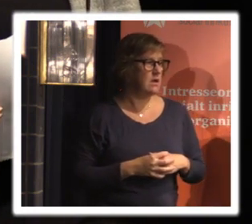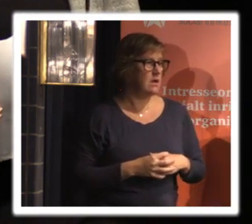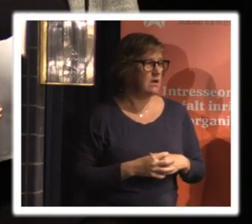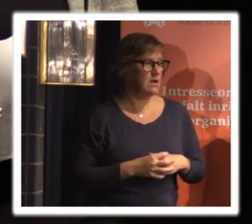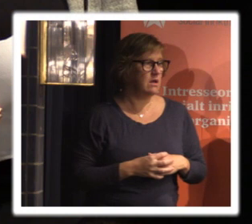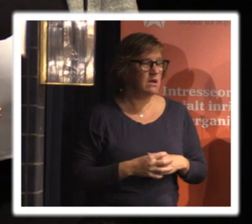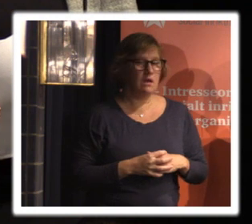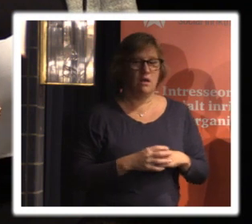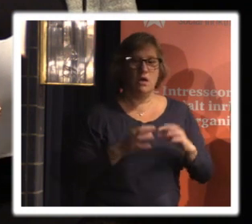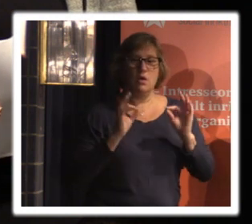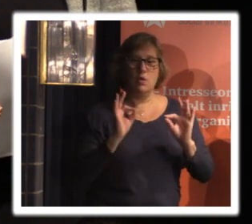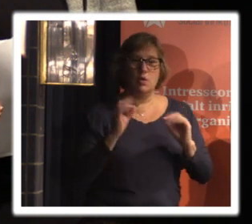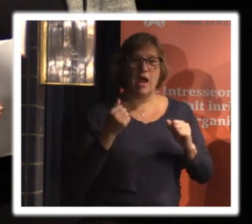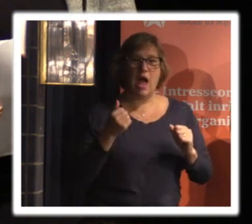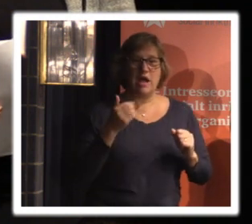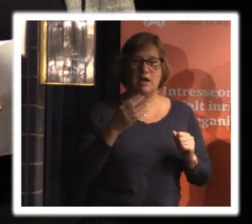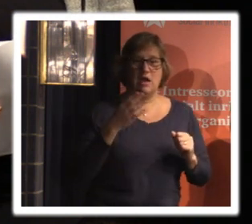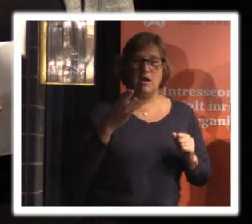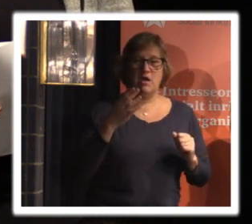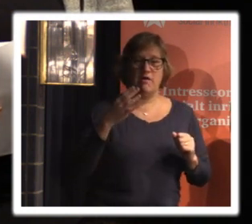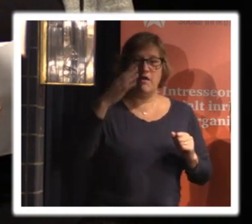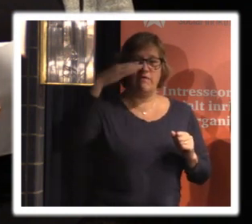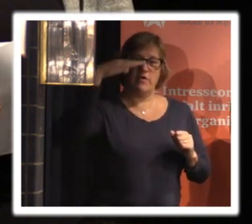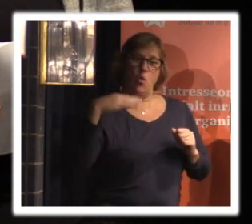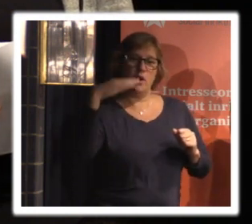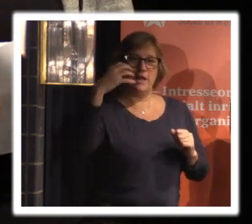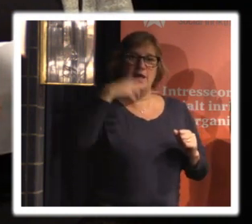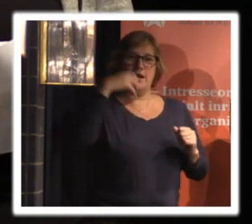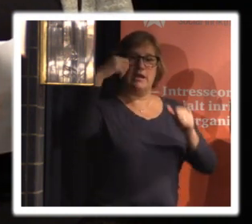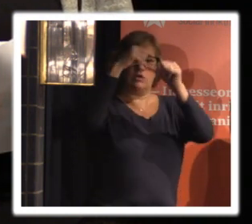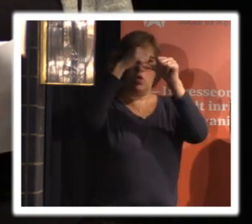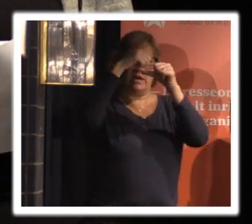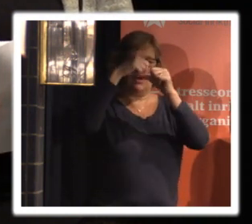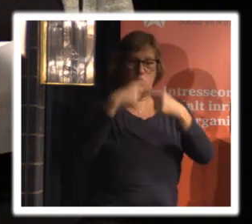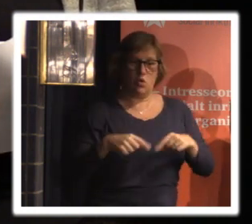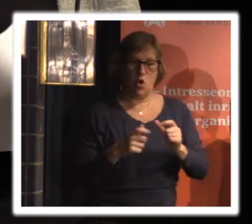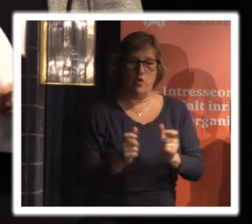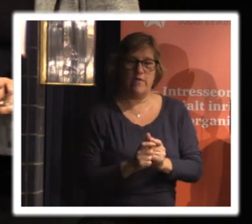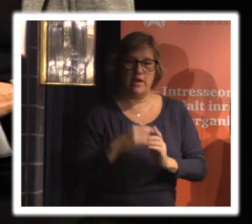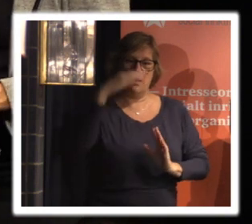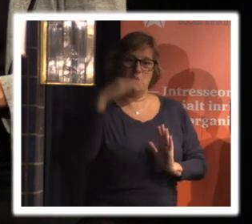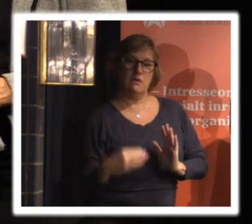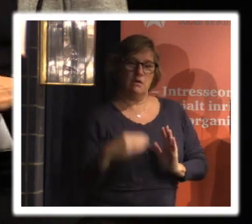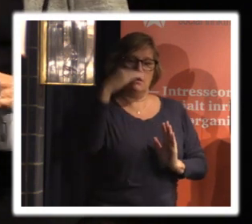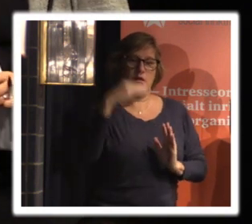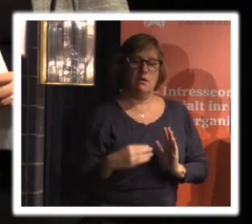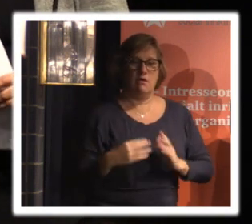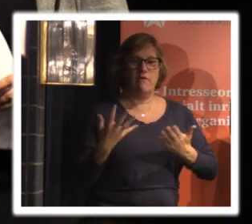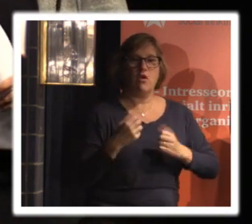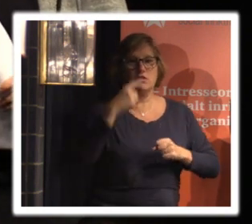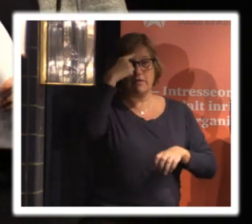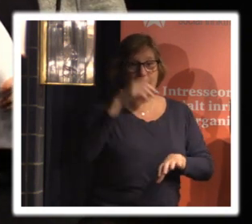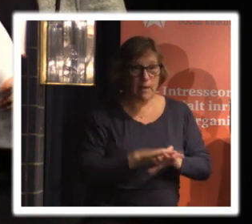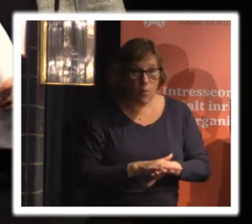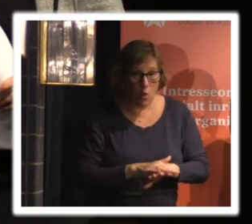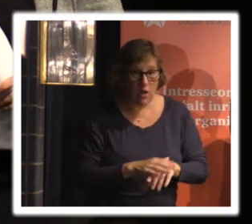hur ser ni på förhållandet mellan riksorganisation och lokalföreningar vad behöver vi tänka på ni var inne lite på det jag vet ska jag